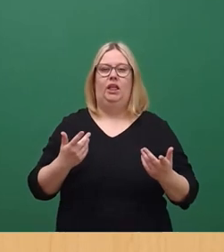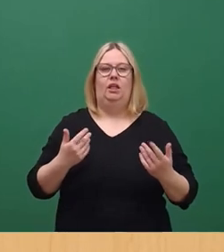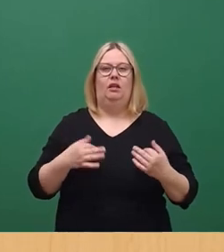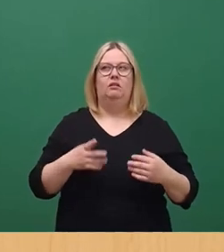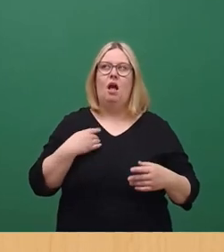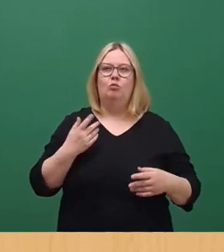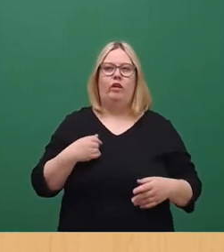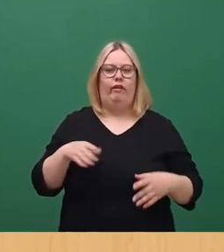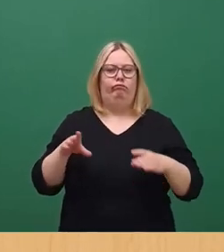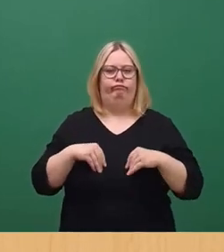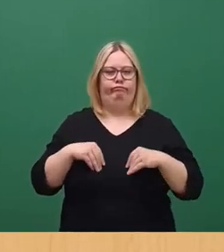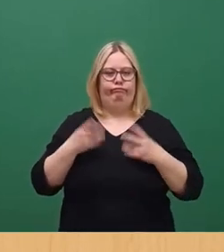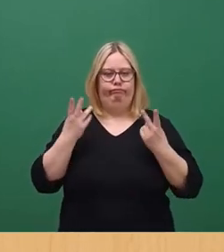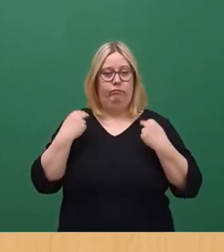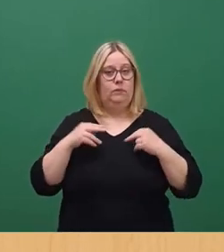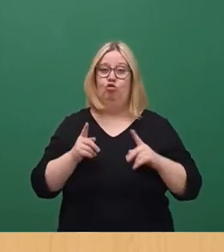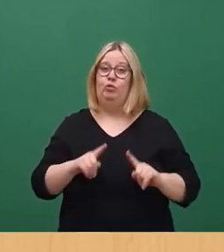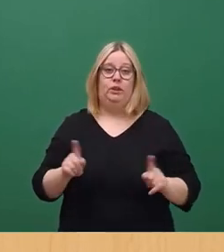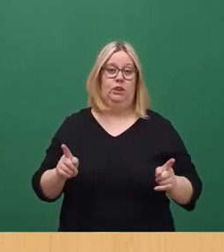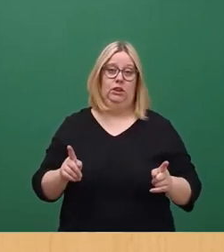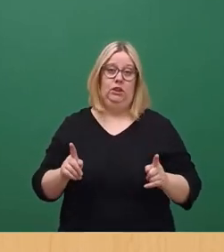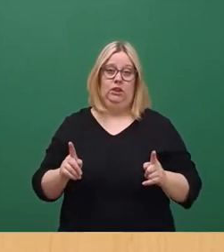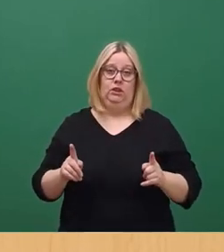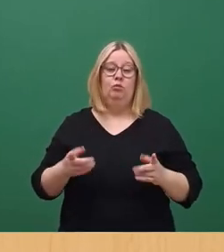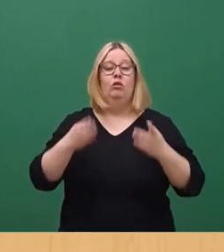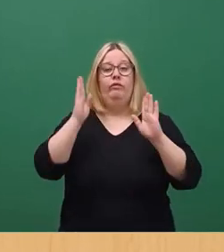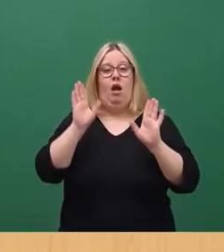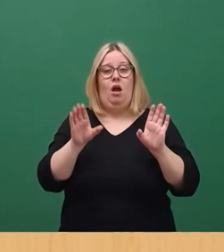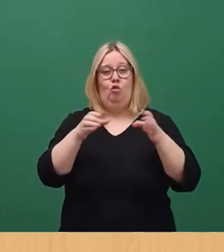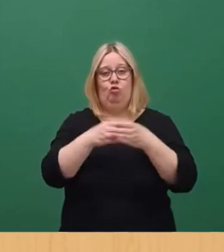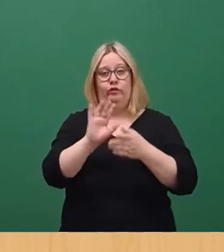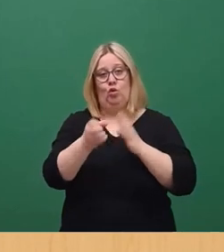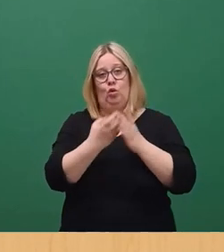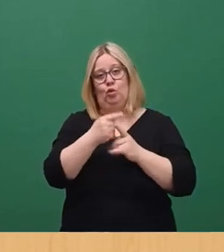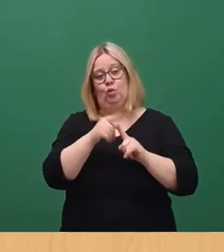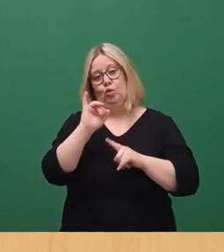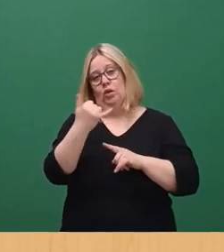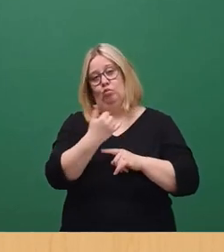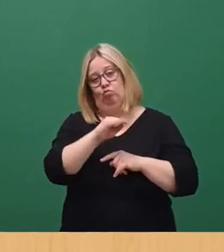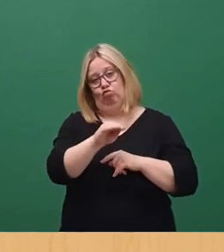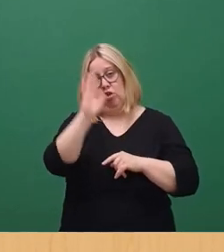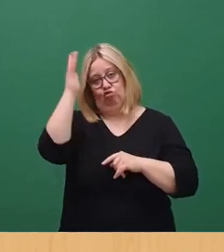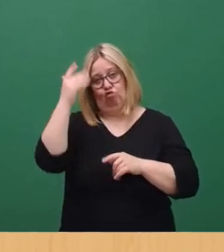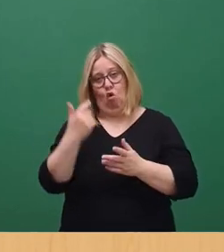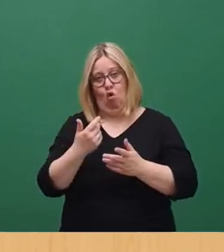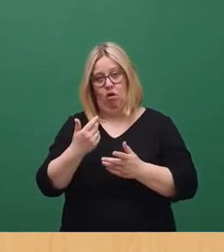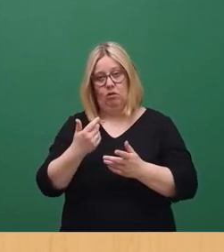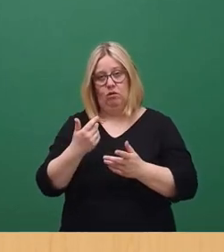kommentarlos hingenommen. Dem ist nicht so. Das hatte ich dem Fachausschuss für Kultur und Tourismus auch berichtet. Mit